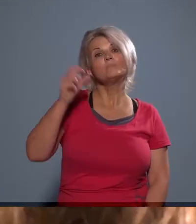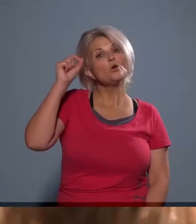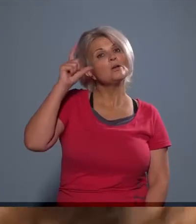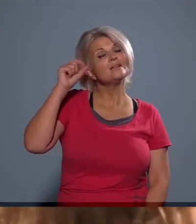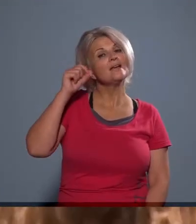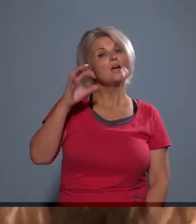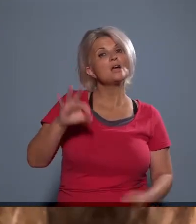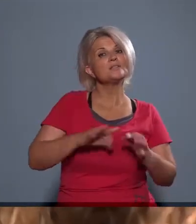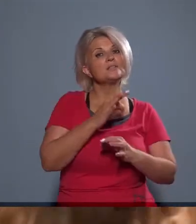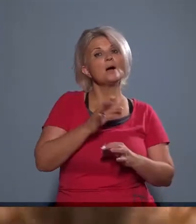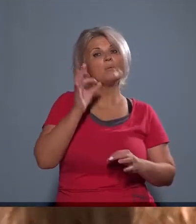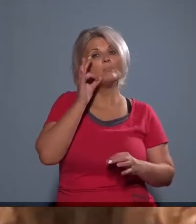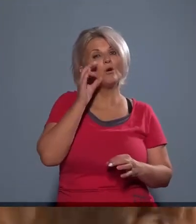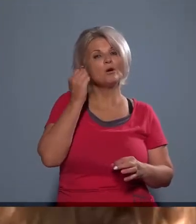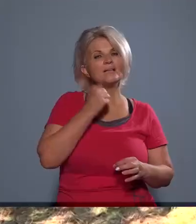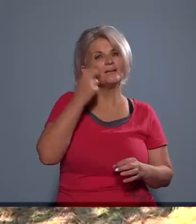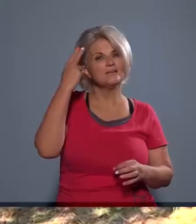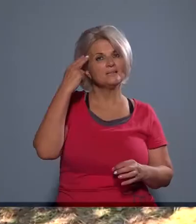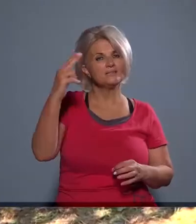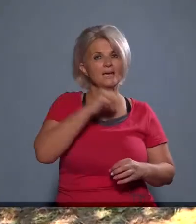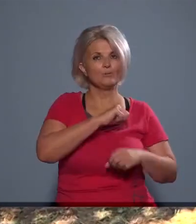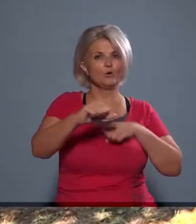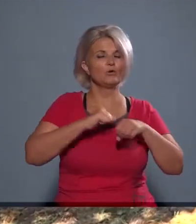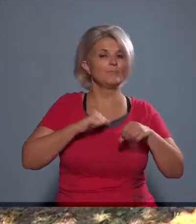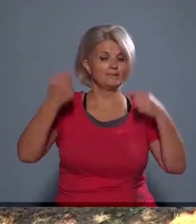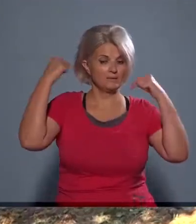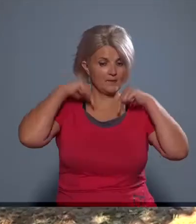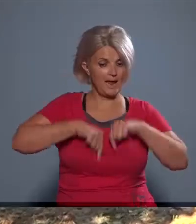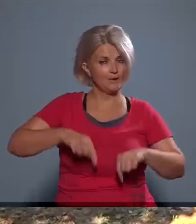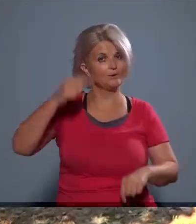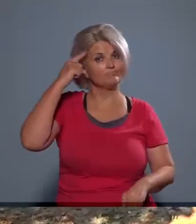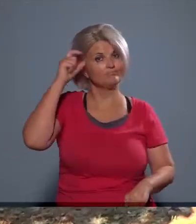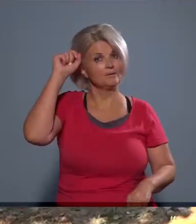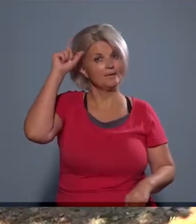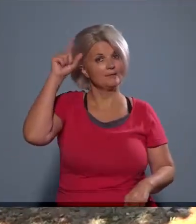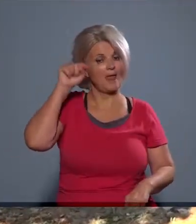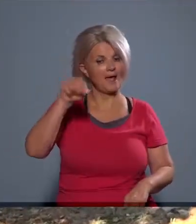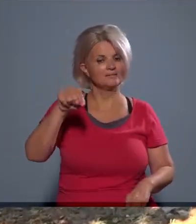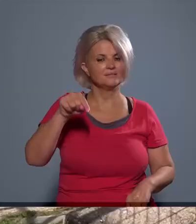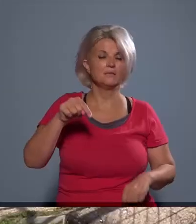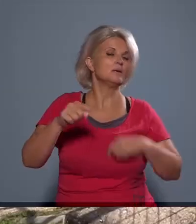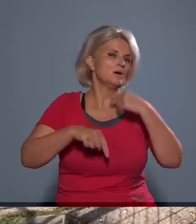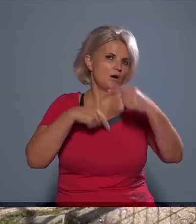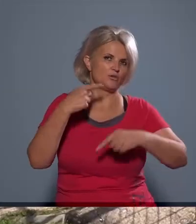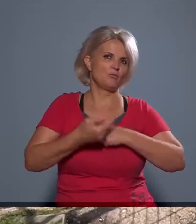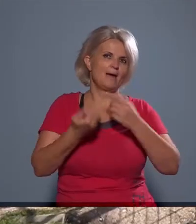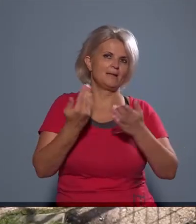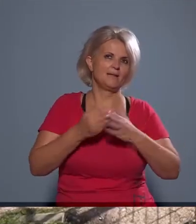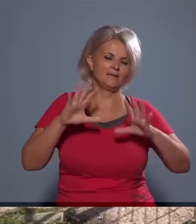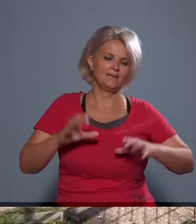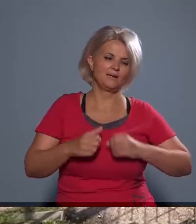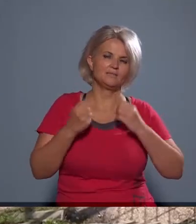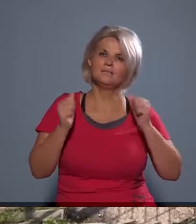Ennek a napnak az ötlete Szabó Bogdánnak, a szerb önkormányzat elnökének a fejében fogalmazódott meg. Az ötletből végül